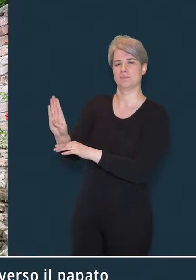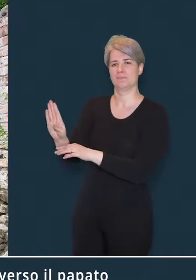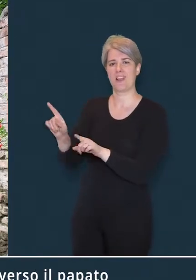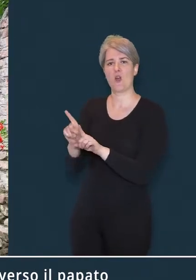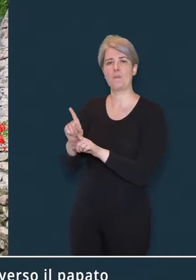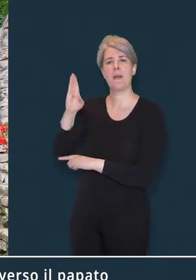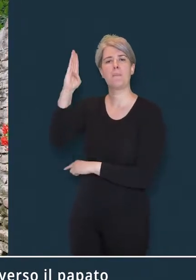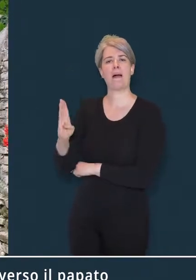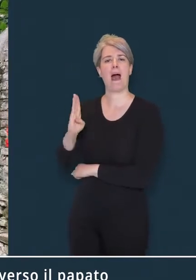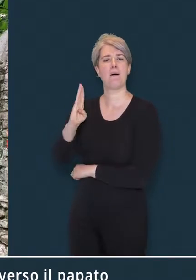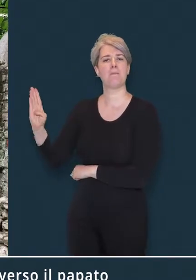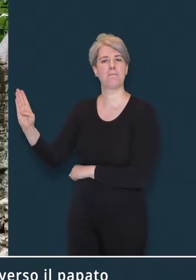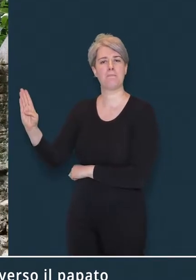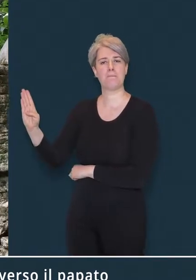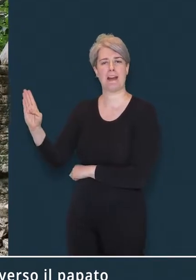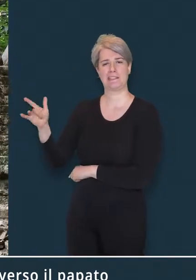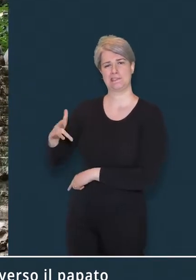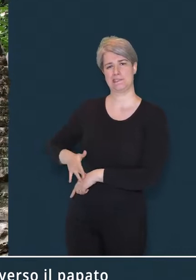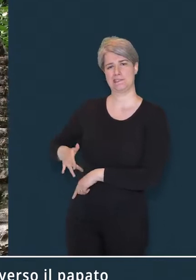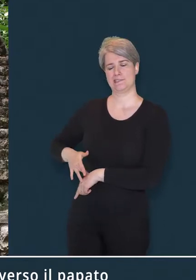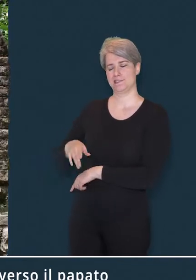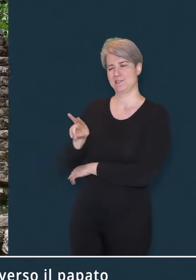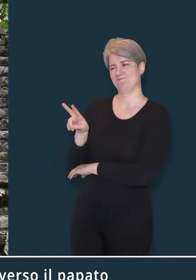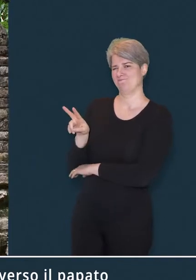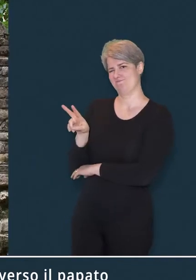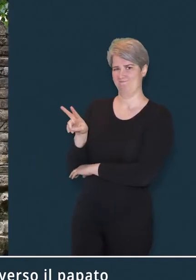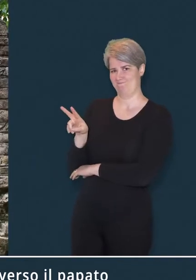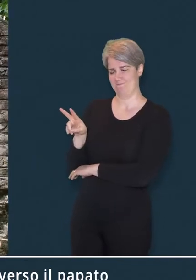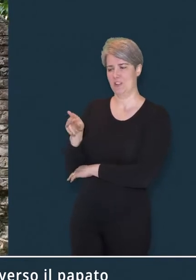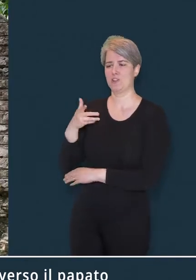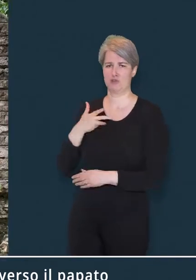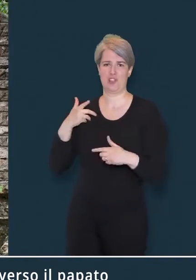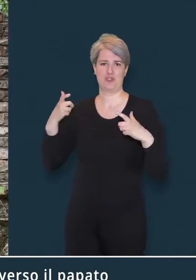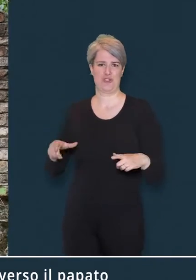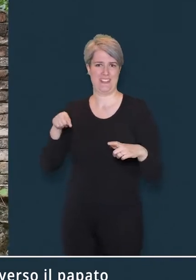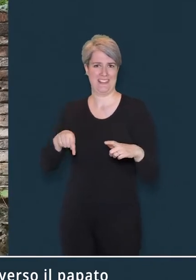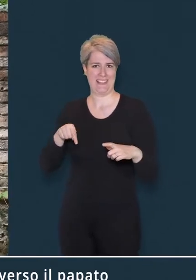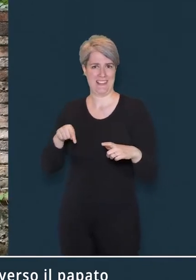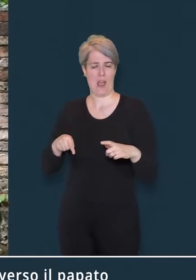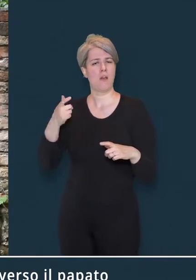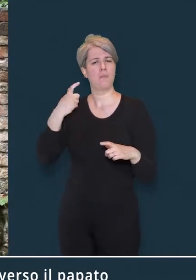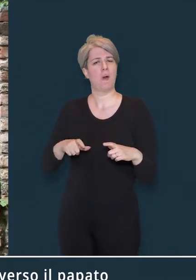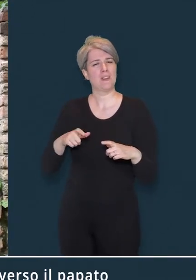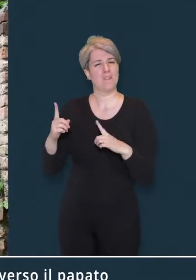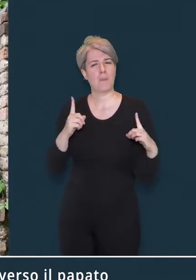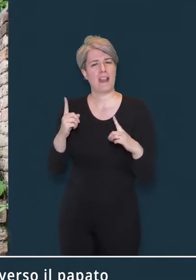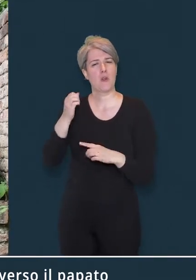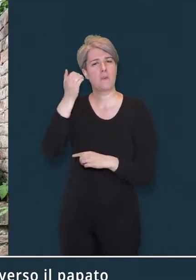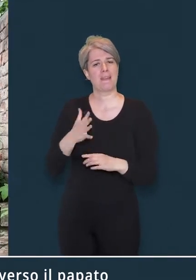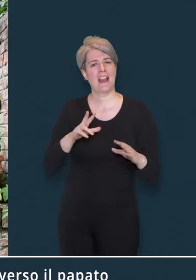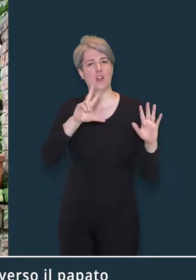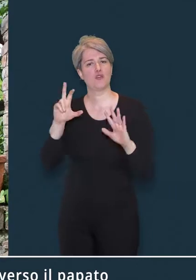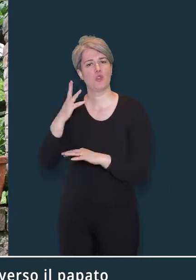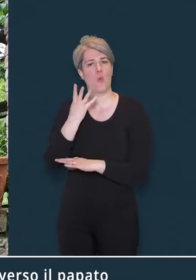manifestare le antipatie verso il papato, presenti in città dopo i moti indipendentisti